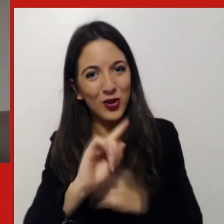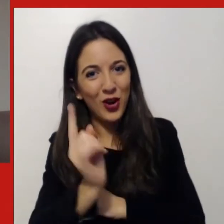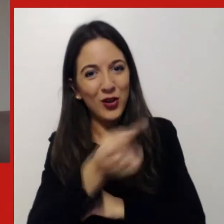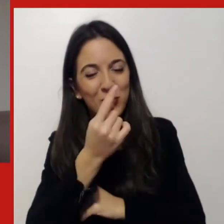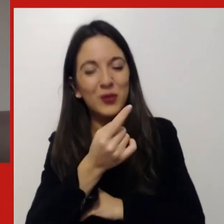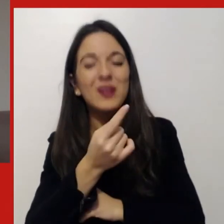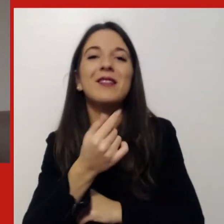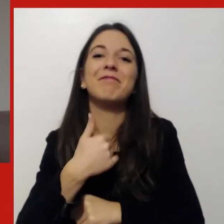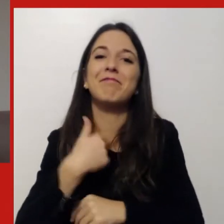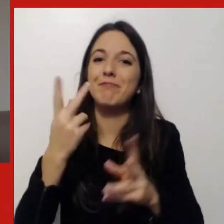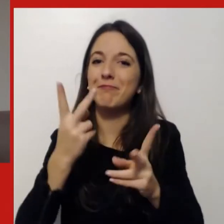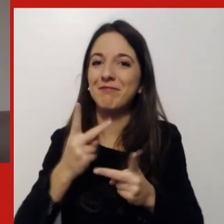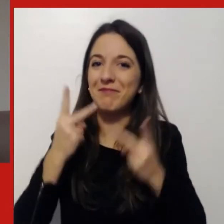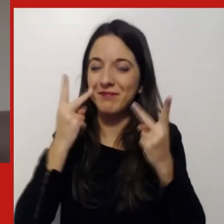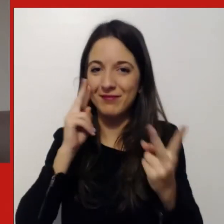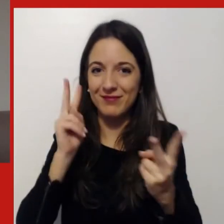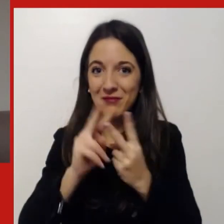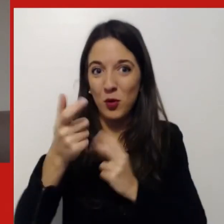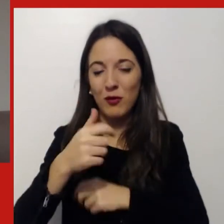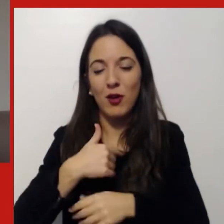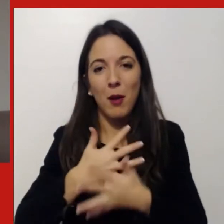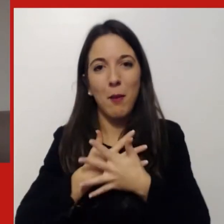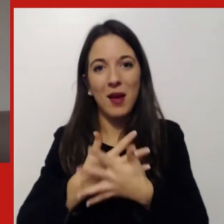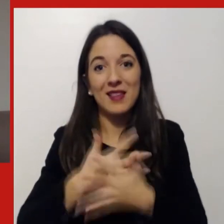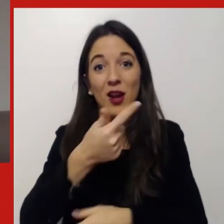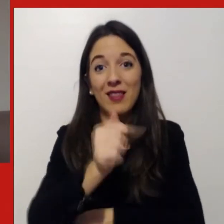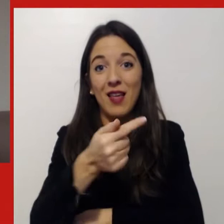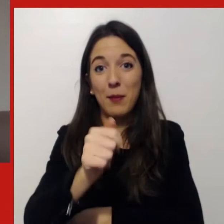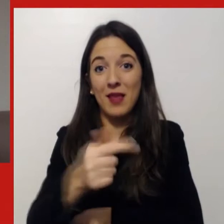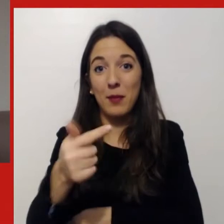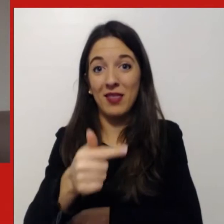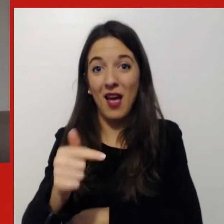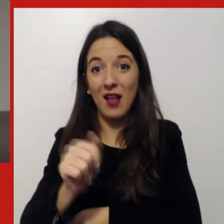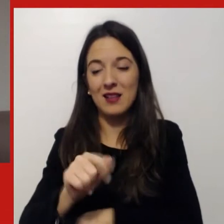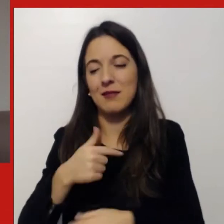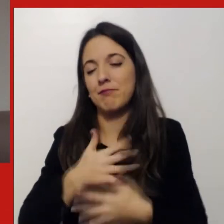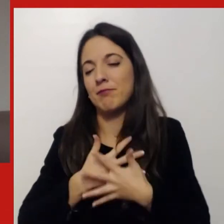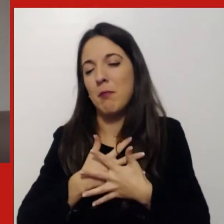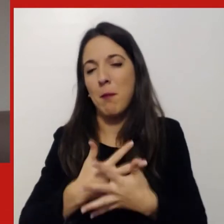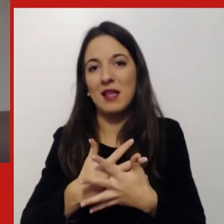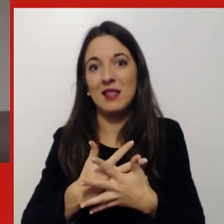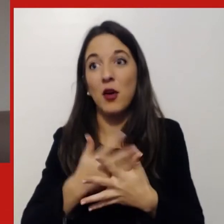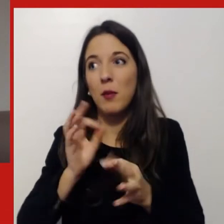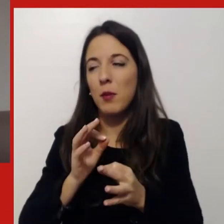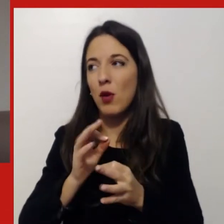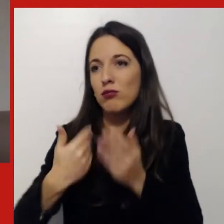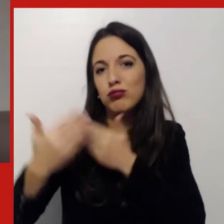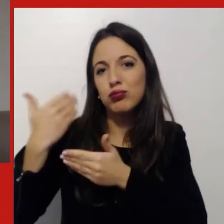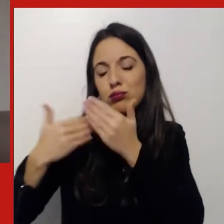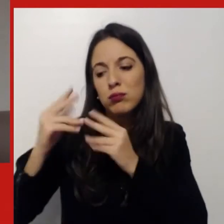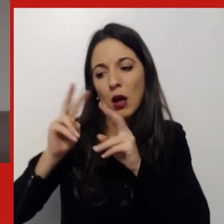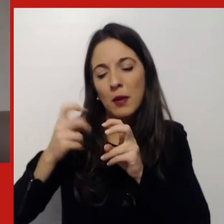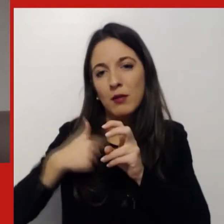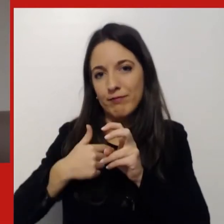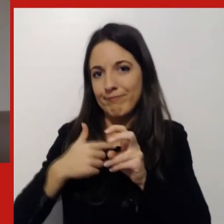appassionato dei nostri Tam Tam Talk, in particolare del tema di cui abbiamo parlato nelle scorse sessioni di cui parleremo